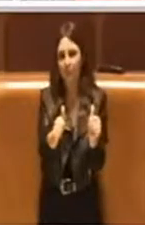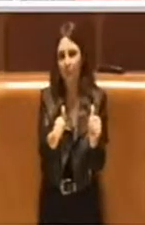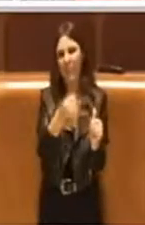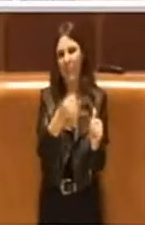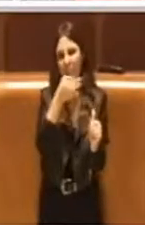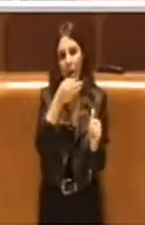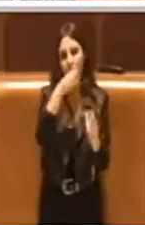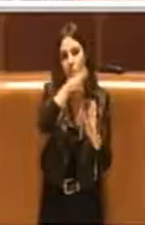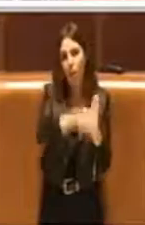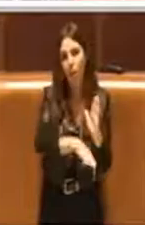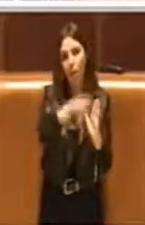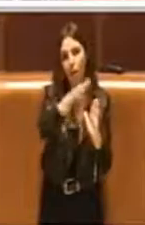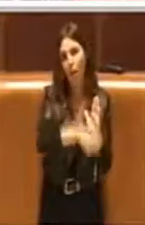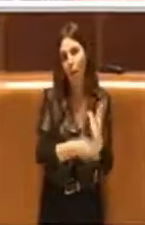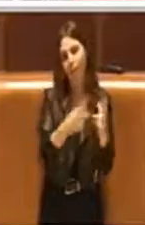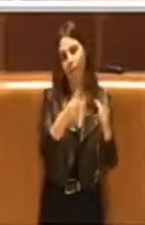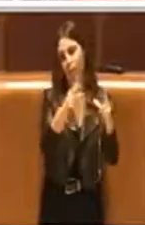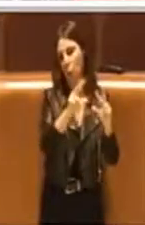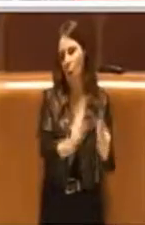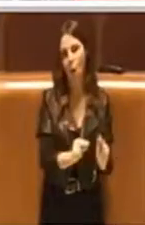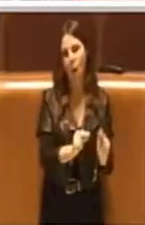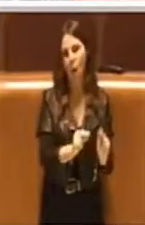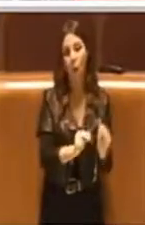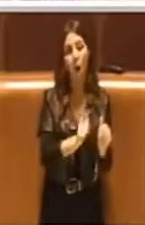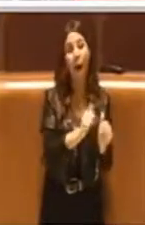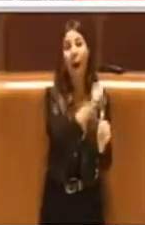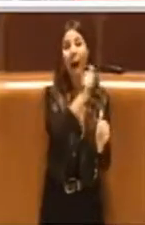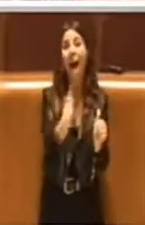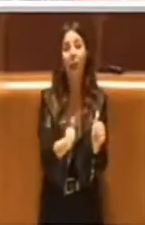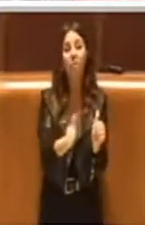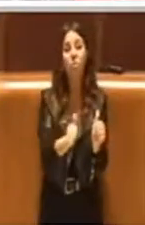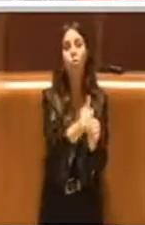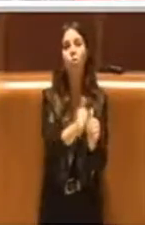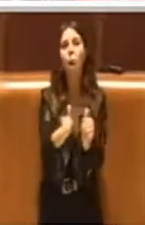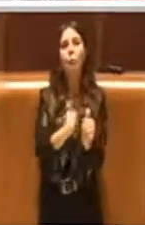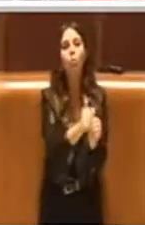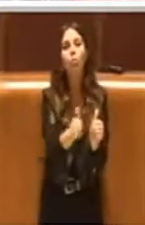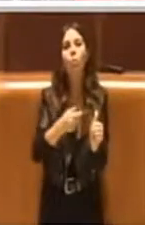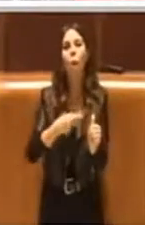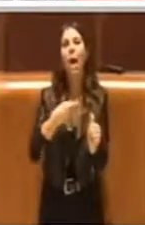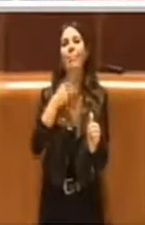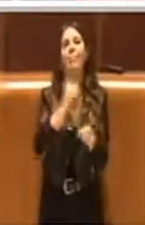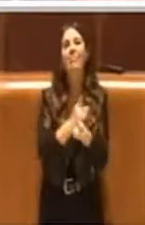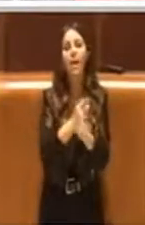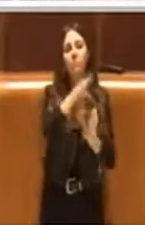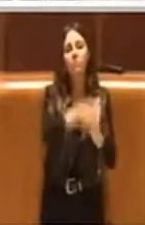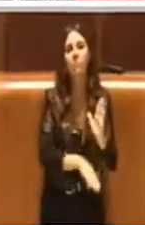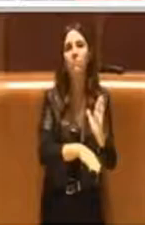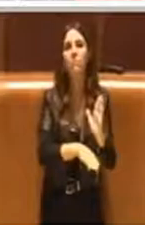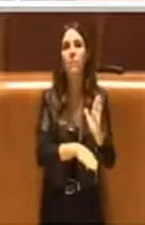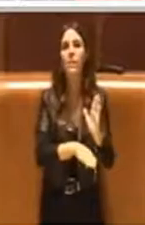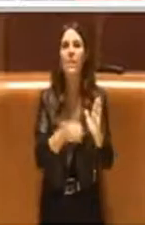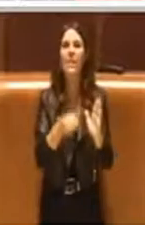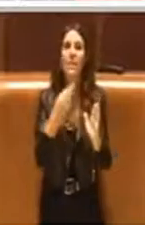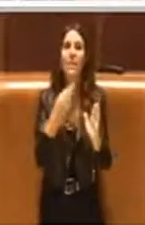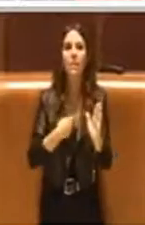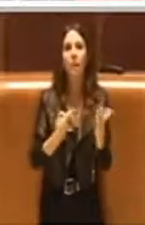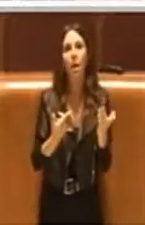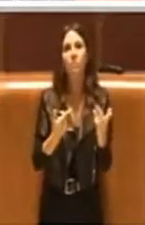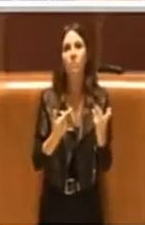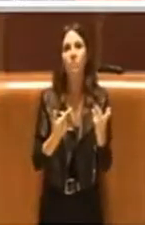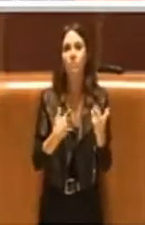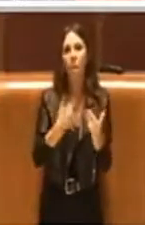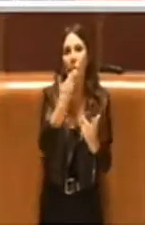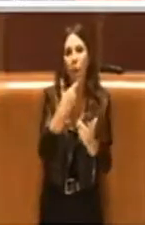riprogrammati nel corso dell'anno successivo. Quindi insomma poi eviterei di generalizzare da questo punto di